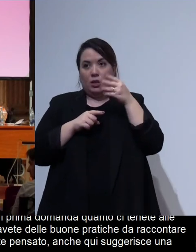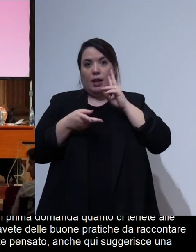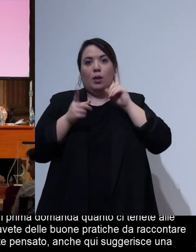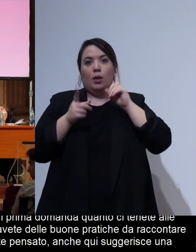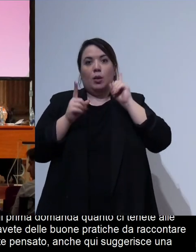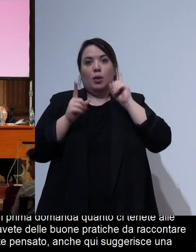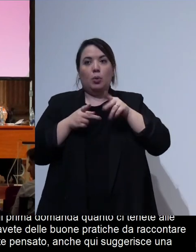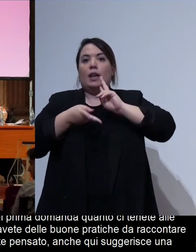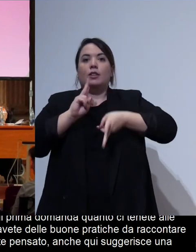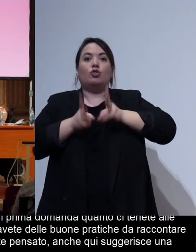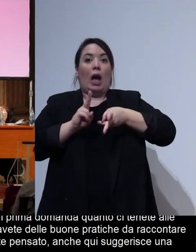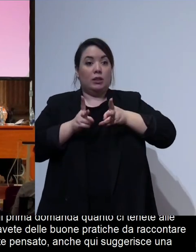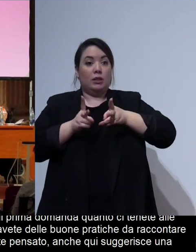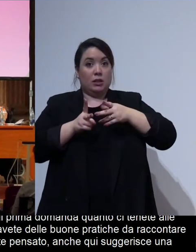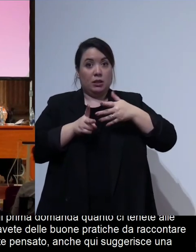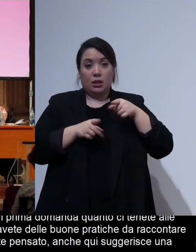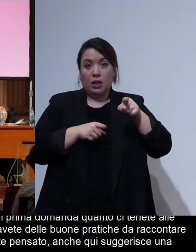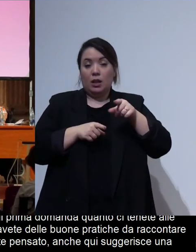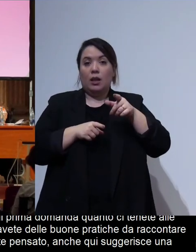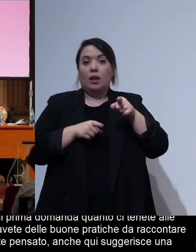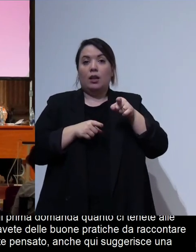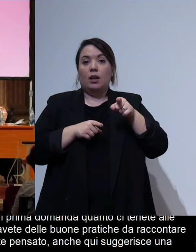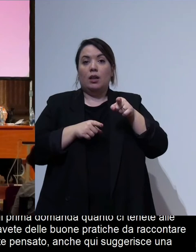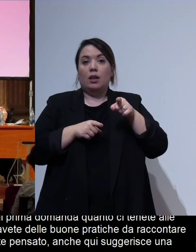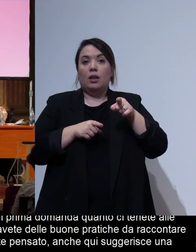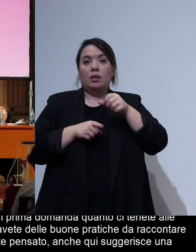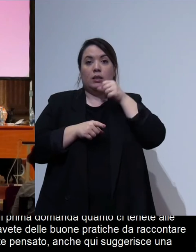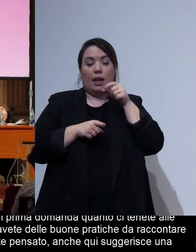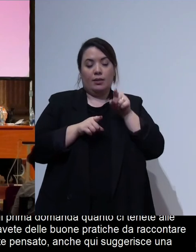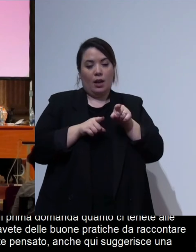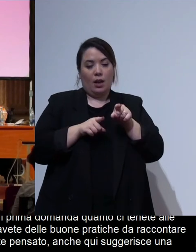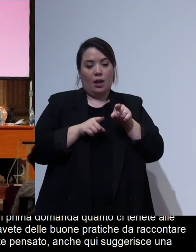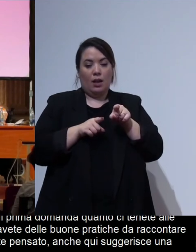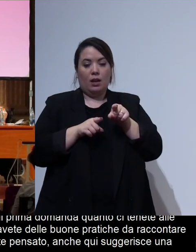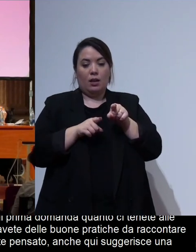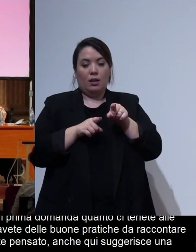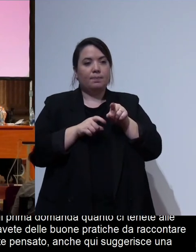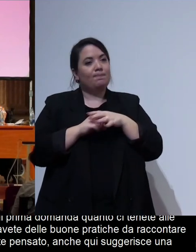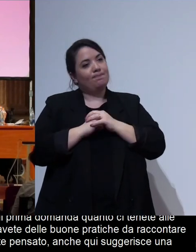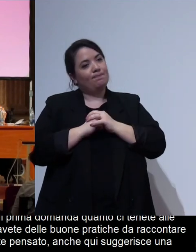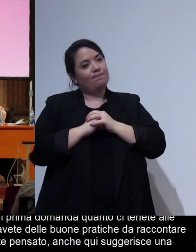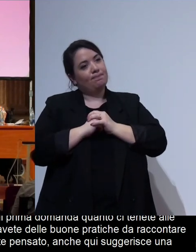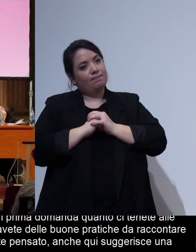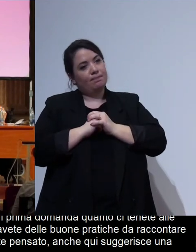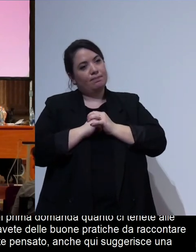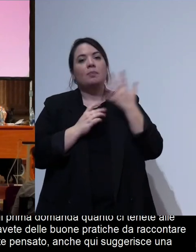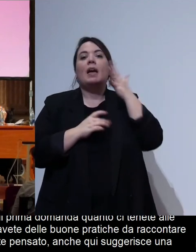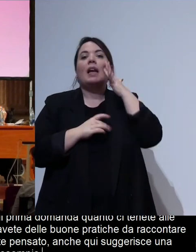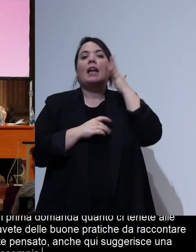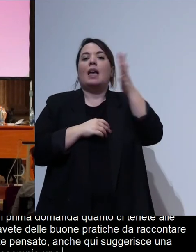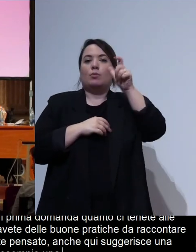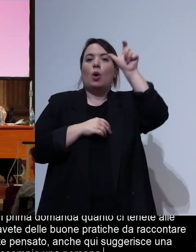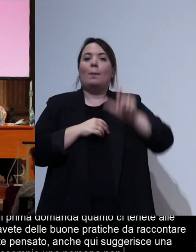fra guest e host al discorso di mettere anche perché per esempio una persona non vedente arriva in